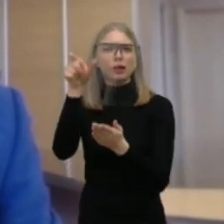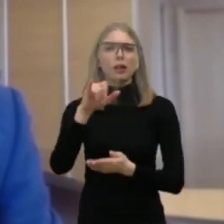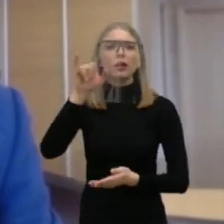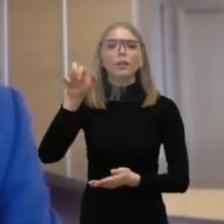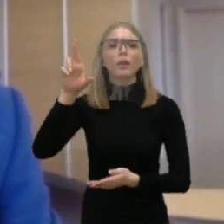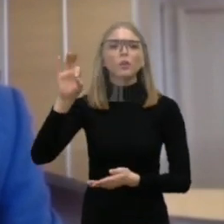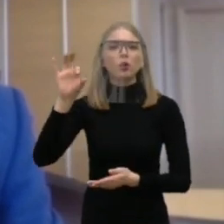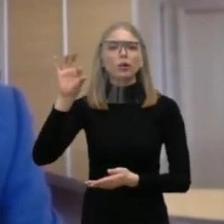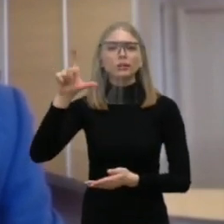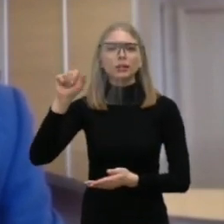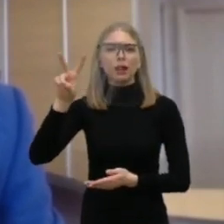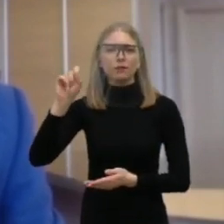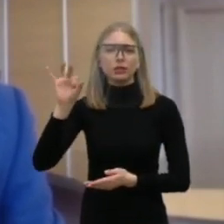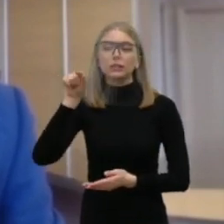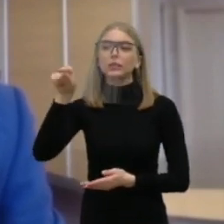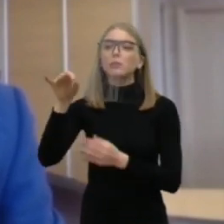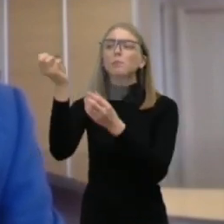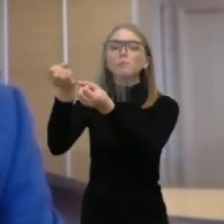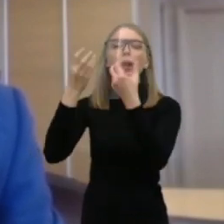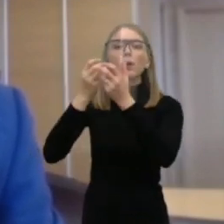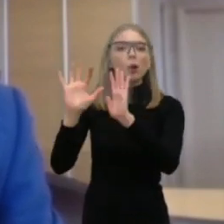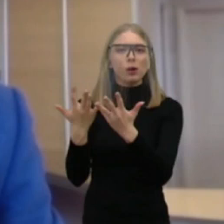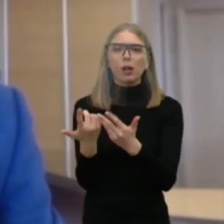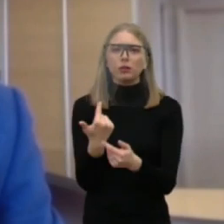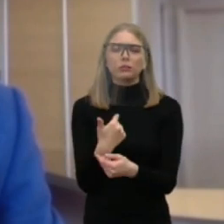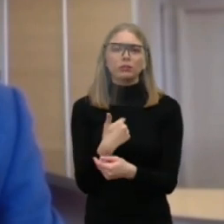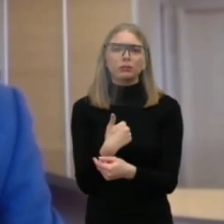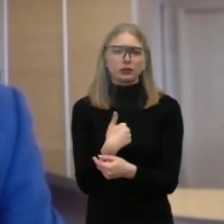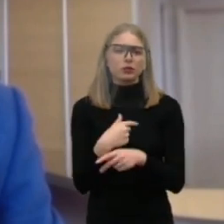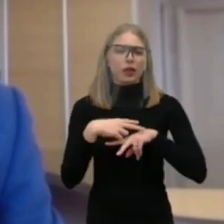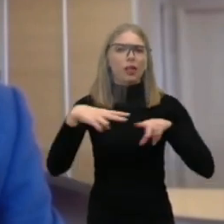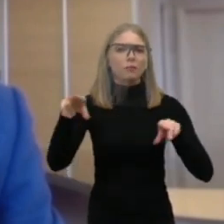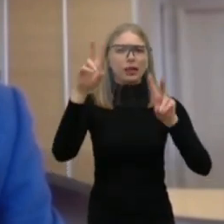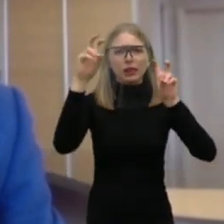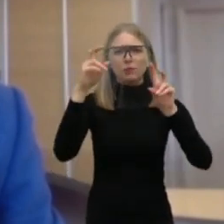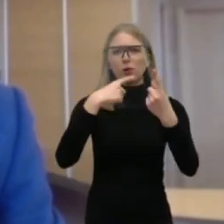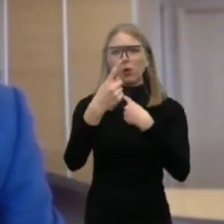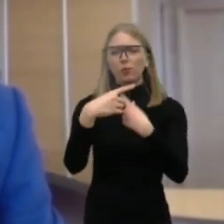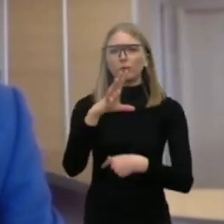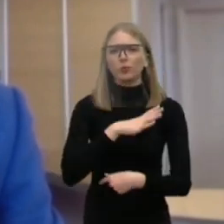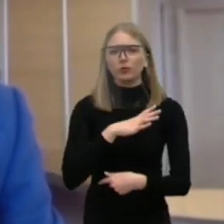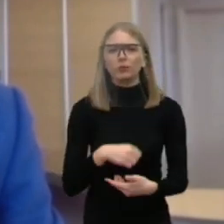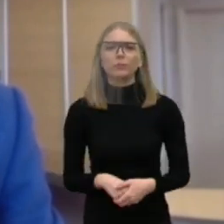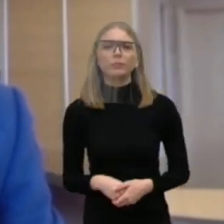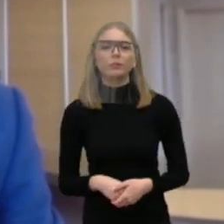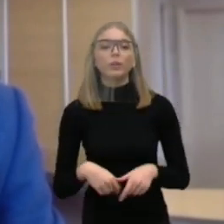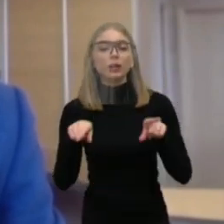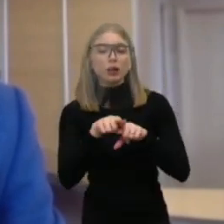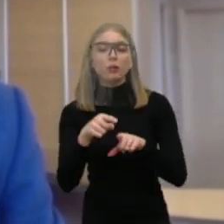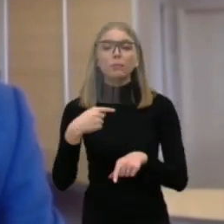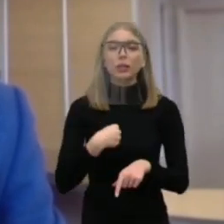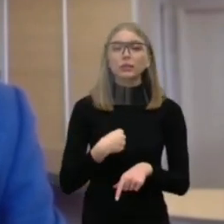jau paminėjo. Papildomai gal paminėčiau, kad šiek tiek daudiau informacijos suteikiau prezidentui apie